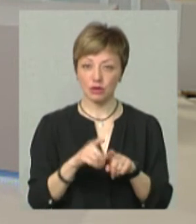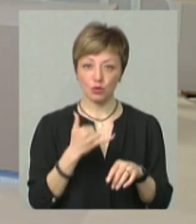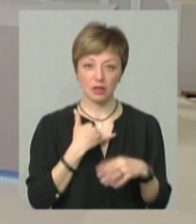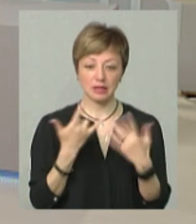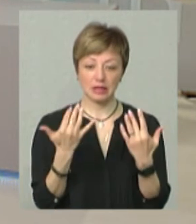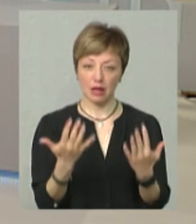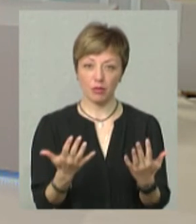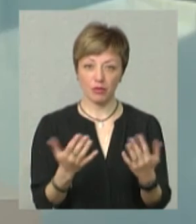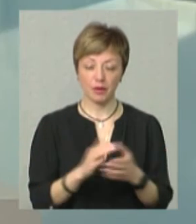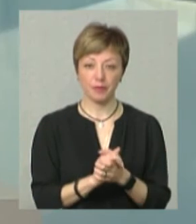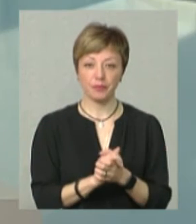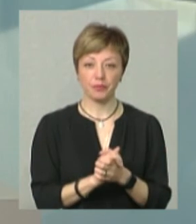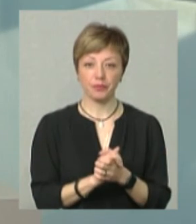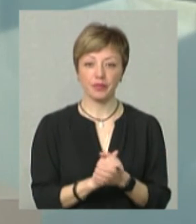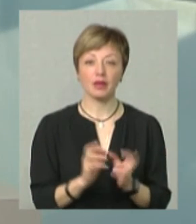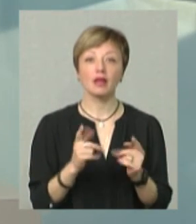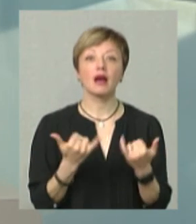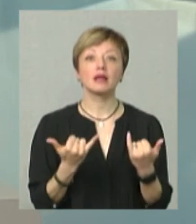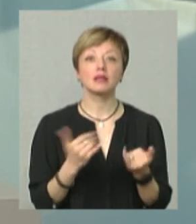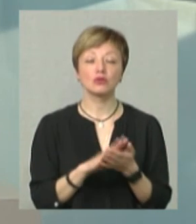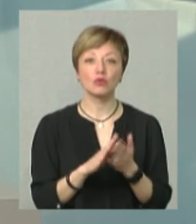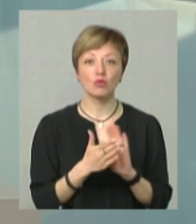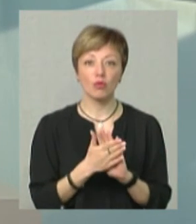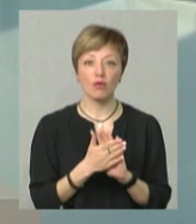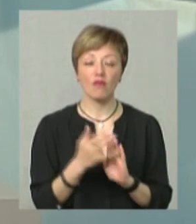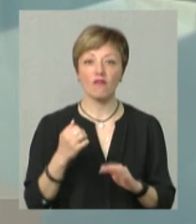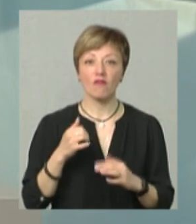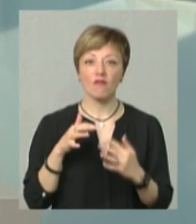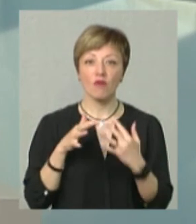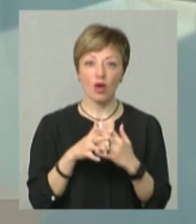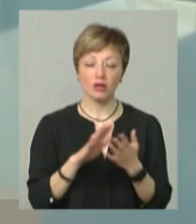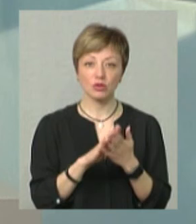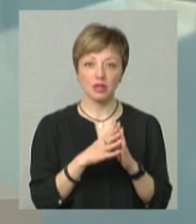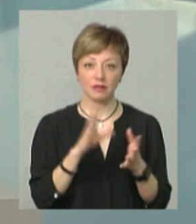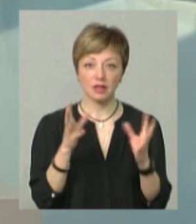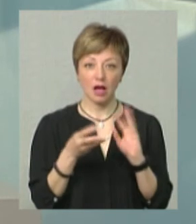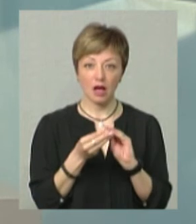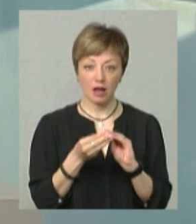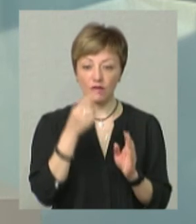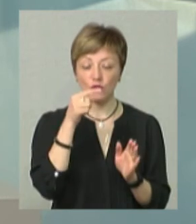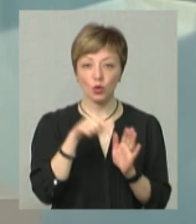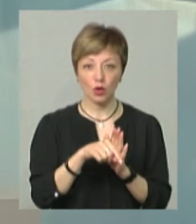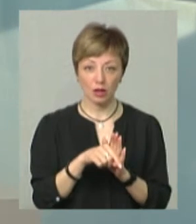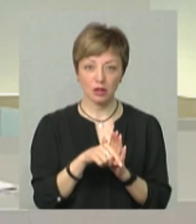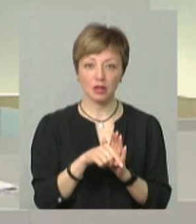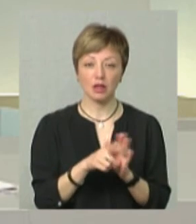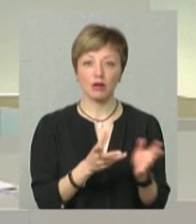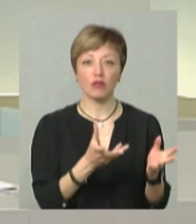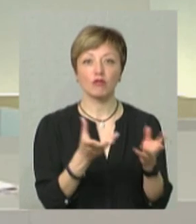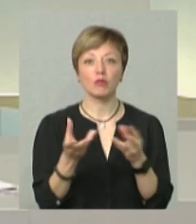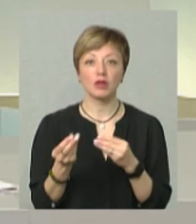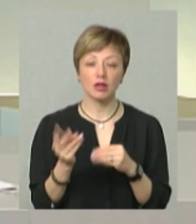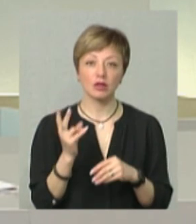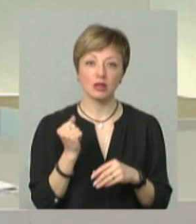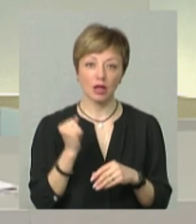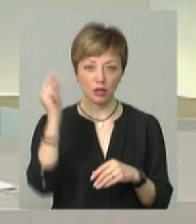затребувані. Як нинішні умови воєнного стану і взагалі повномасштабного вторгнення вплинули